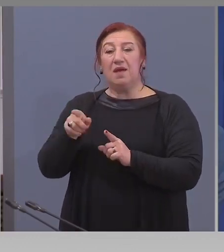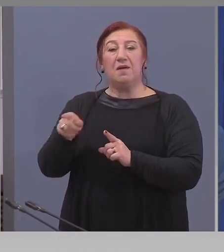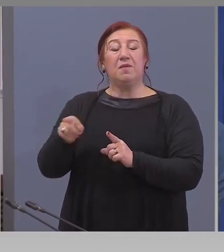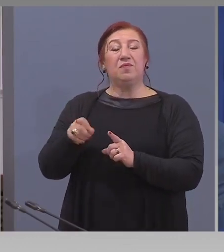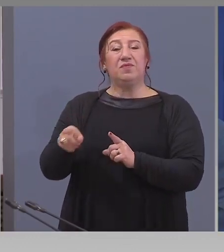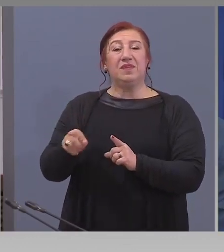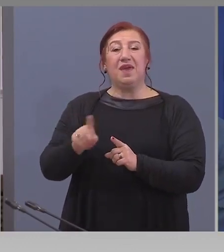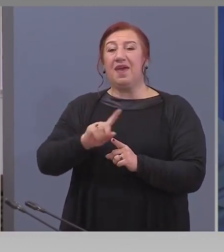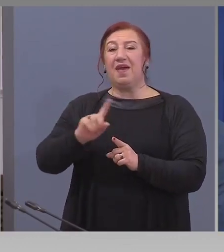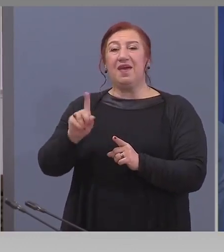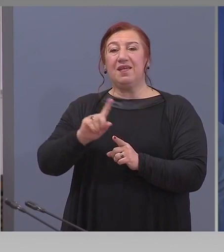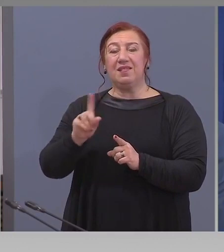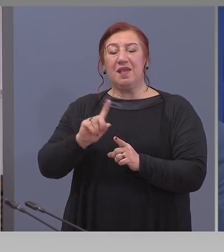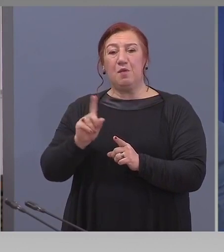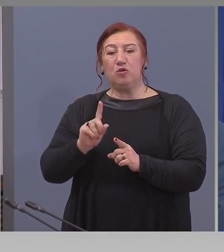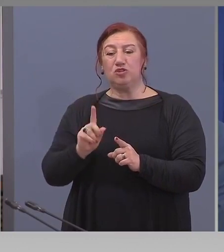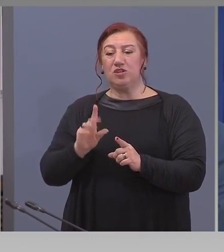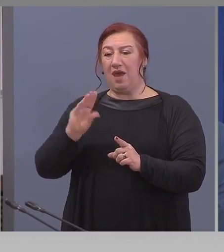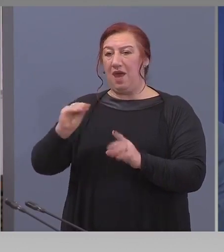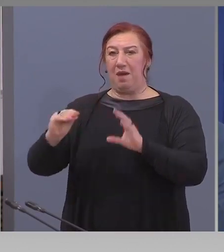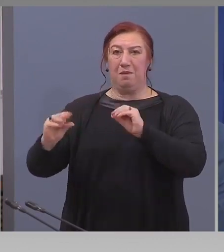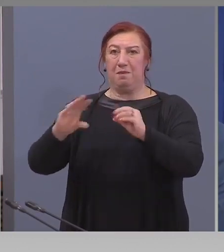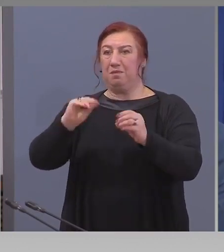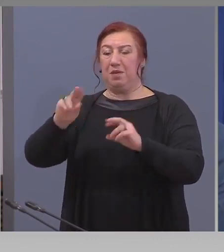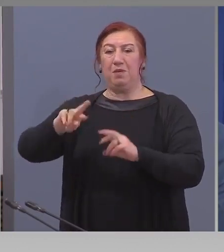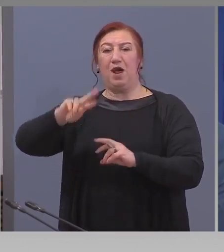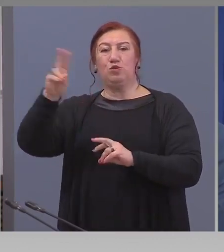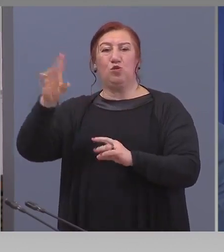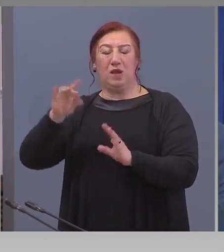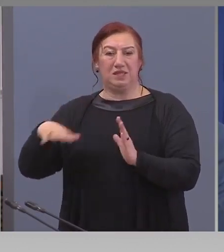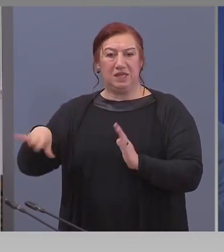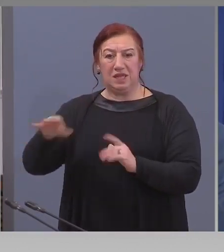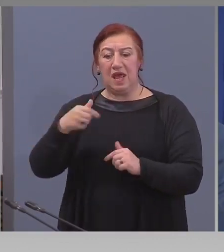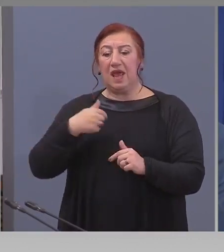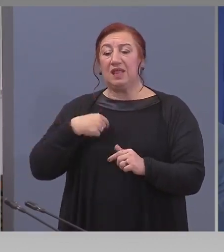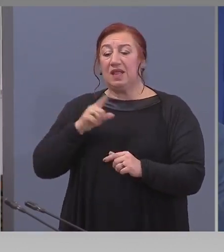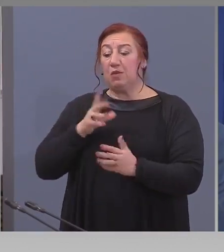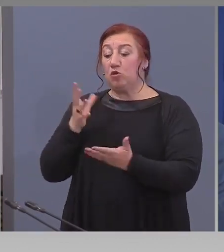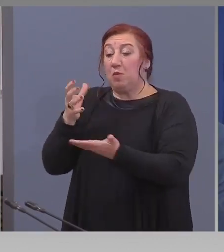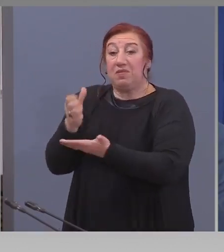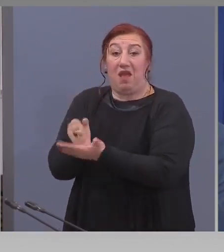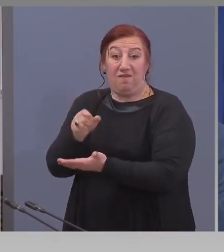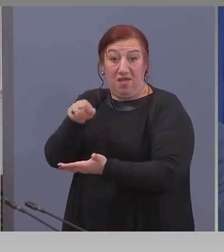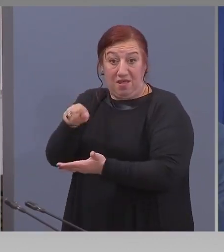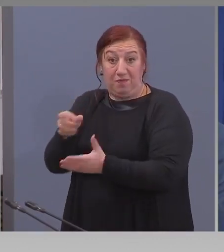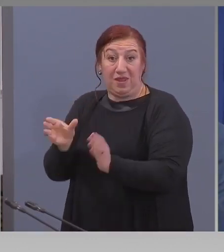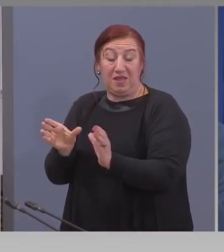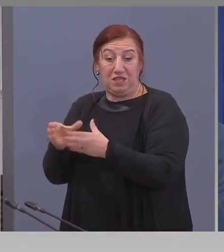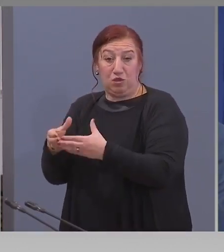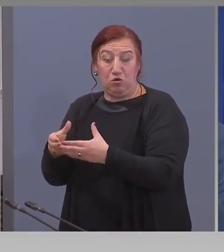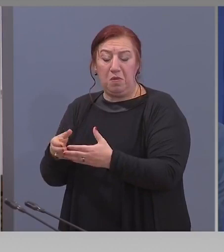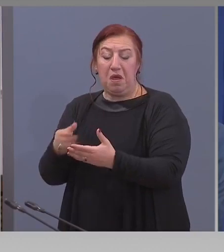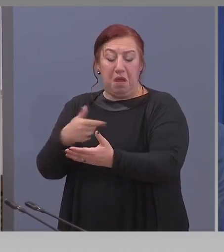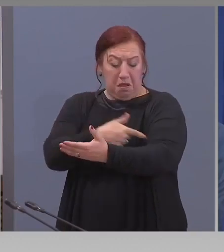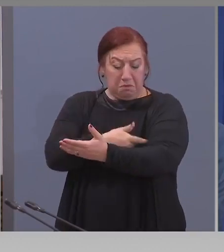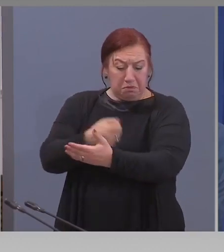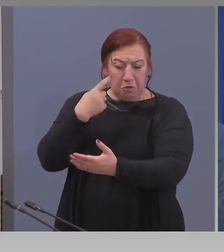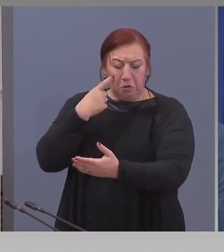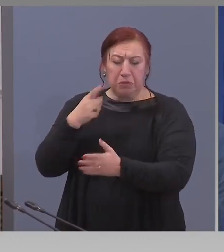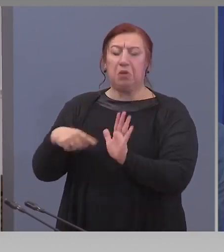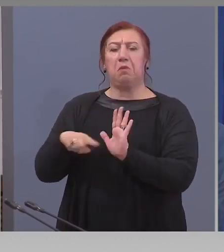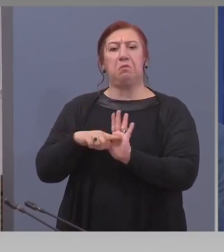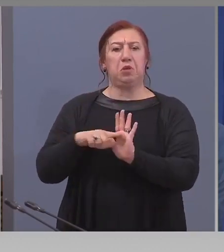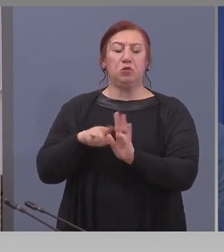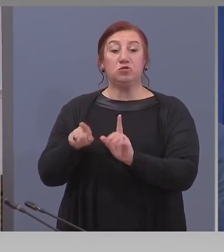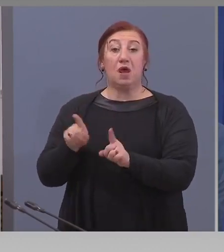околната среда и ние тях няма да ги хванем нито с ПСР теста,